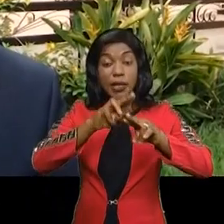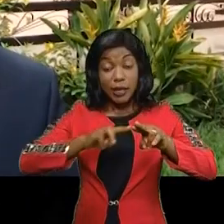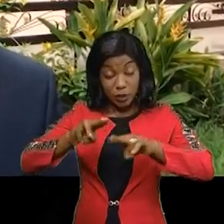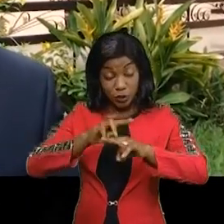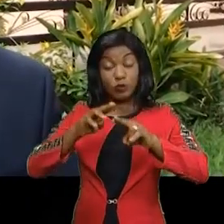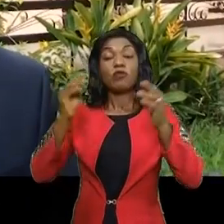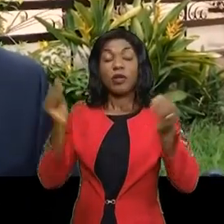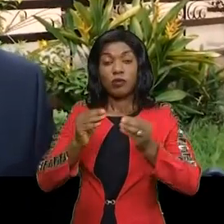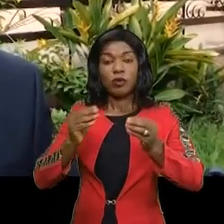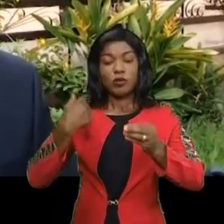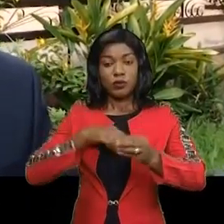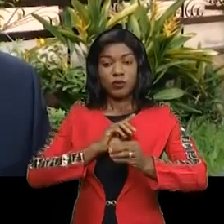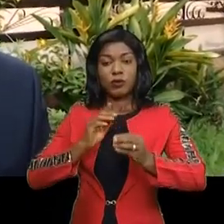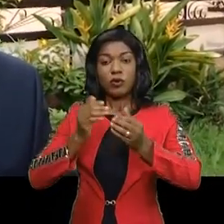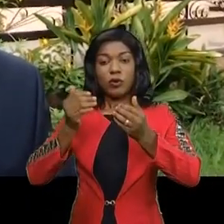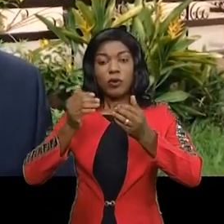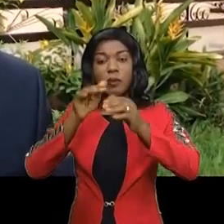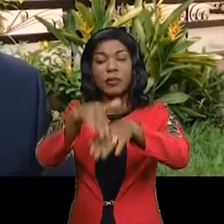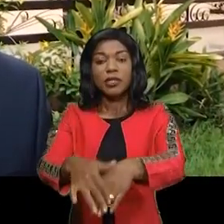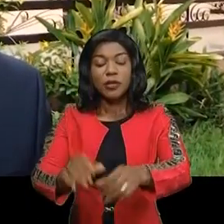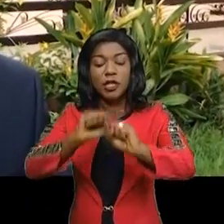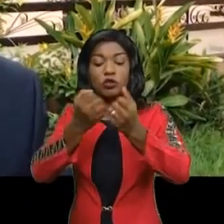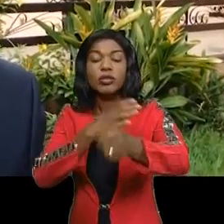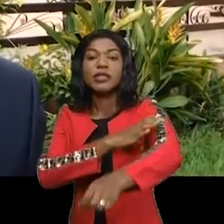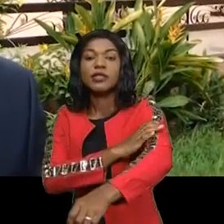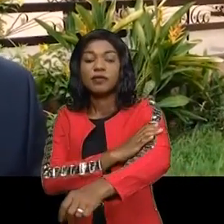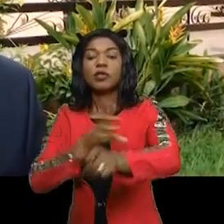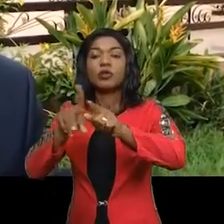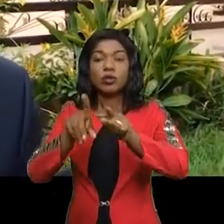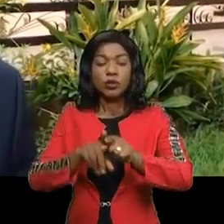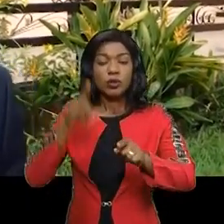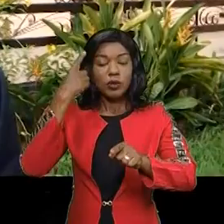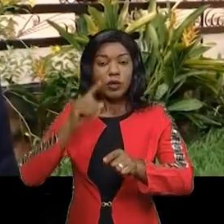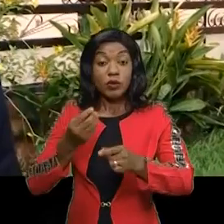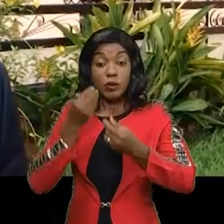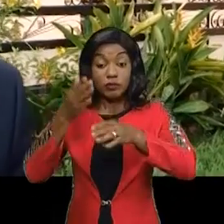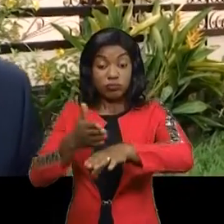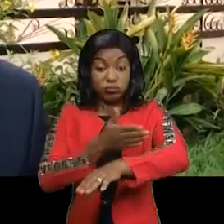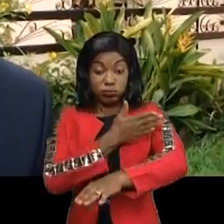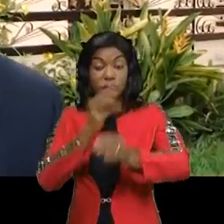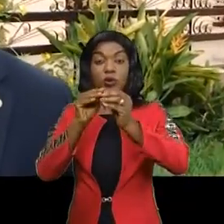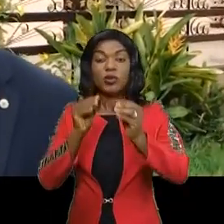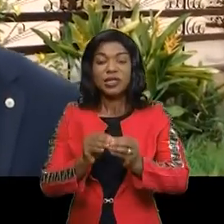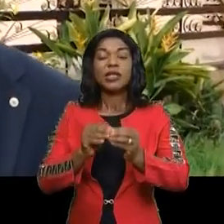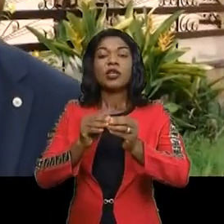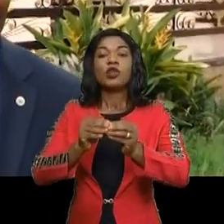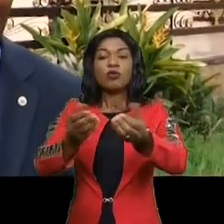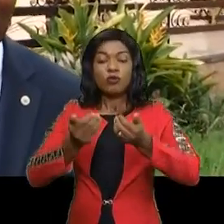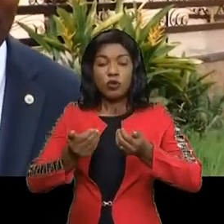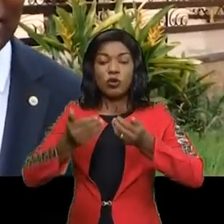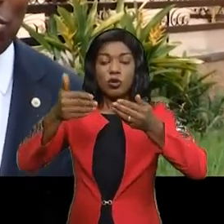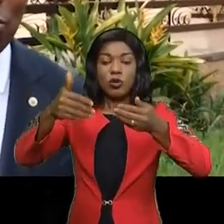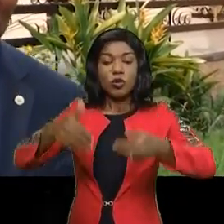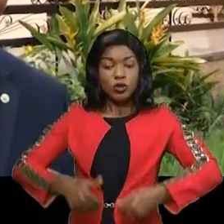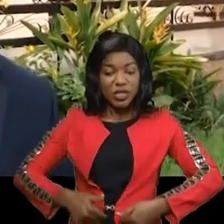société civile. Nous voudrons aussi que nous puissions avoir un certain taux en termes de participation féminine et de la jeunesse.